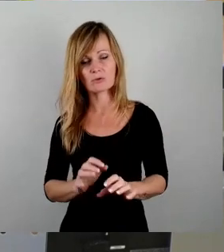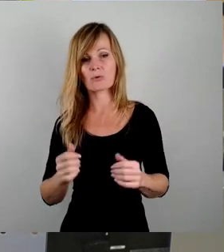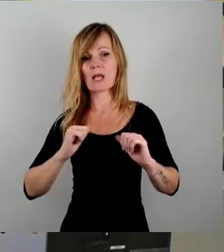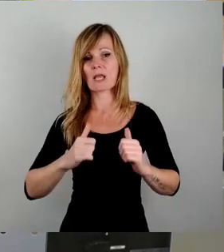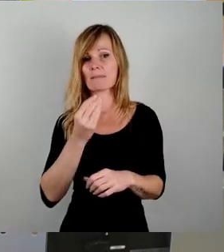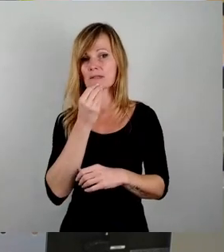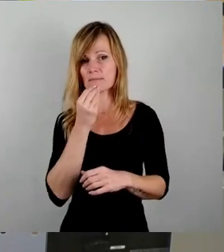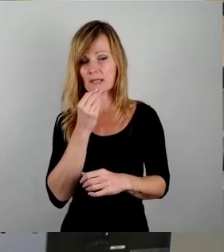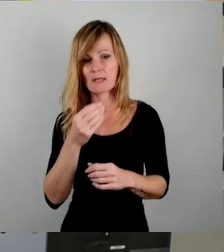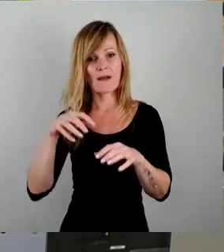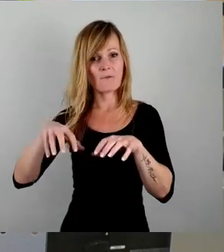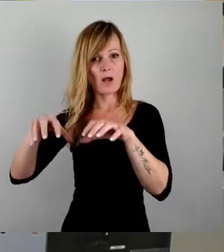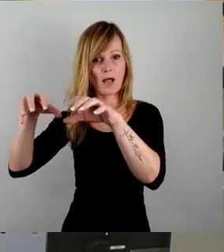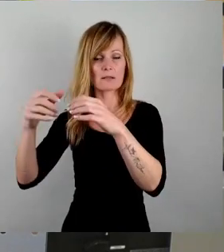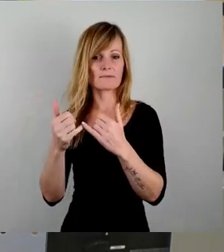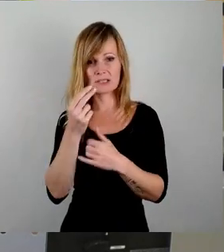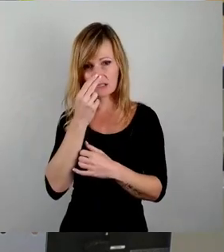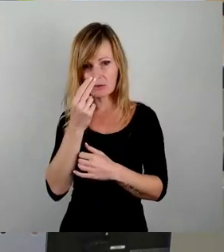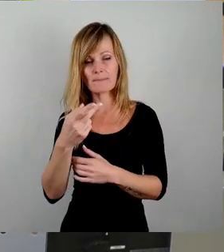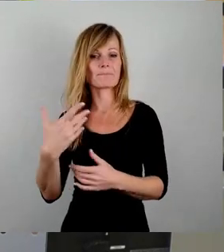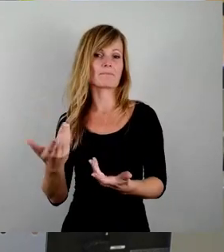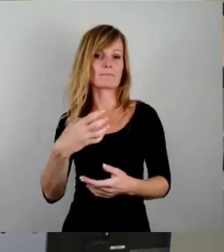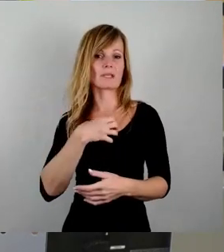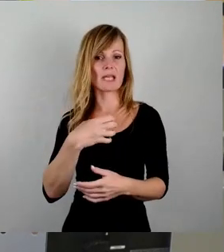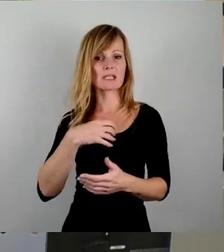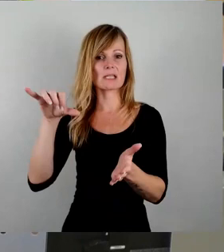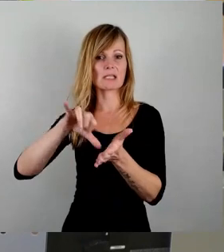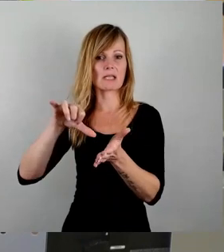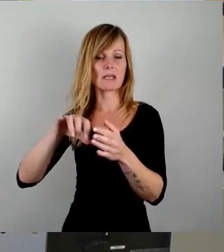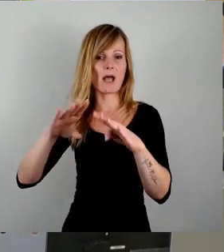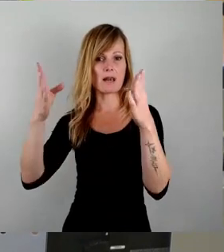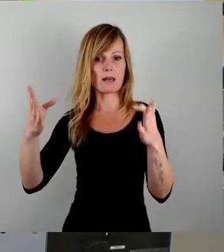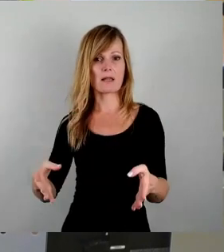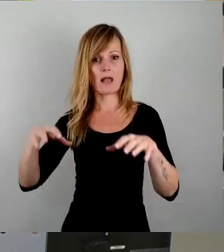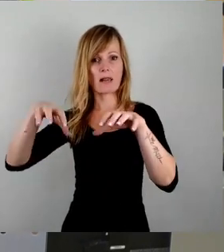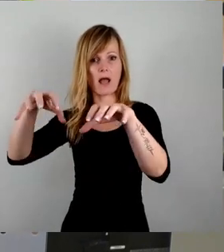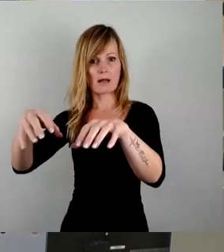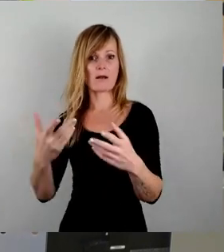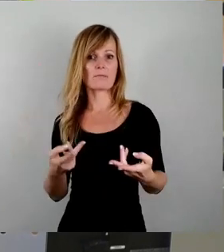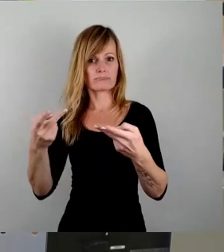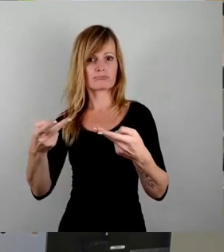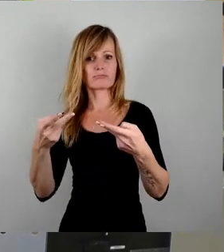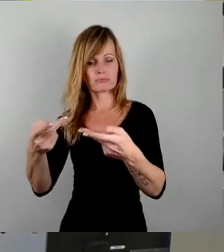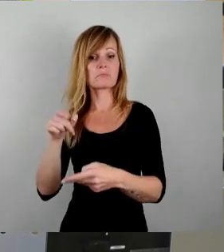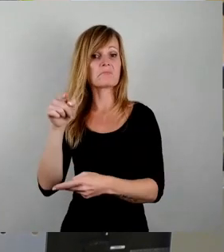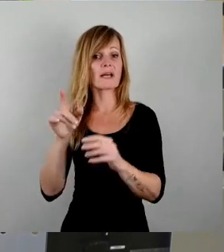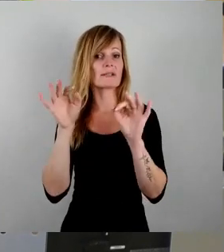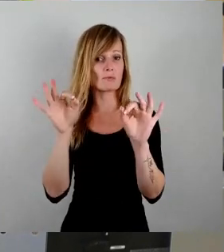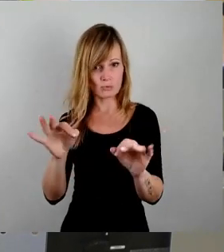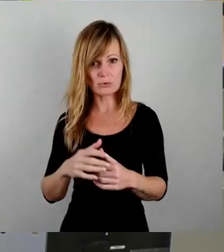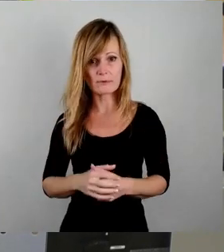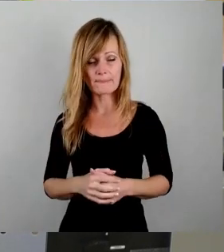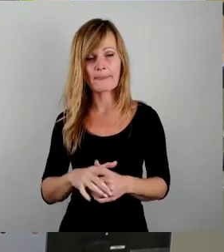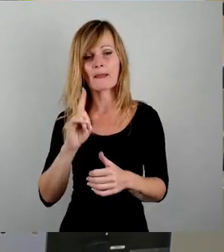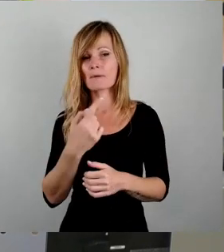Diese erfolgt in Dresden in zentralen Lagern. Das ist so gesehen gut. Aber wir haben auch die Erfahrung